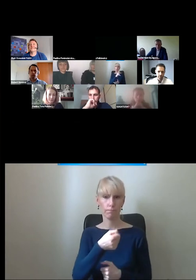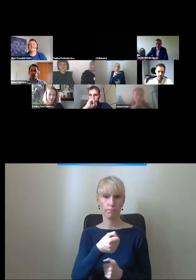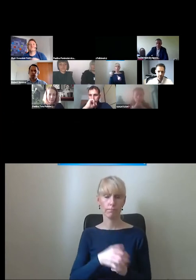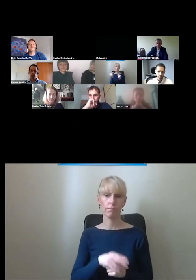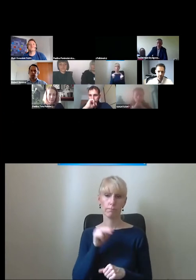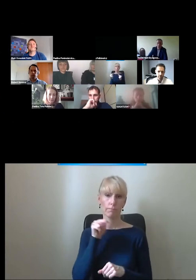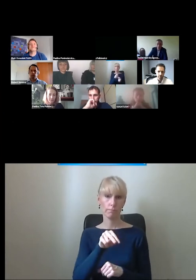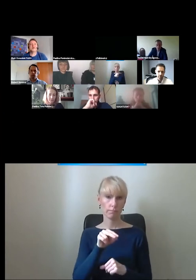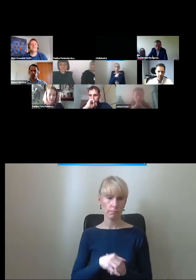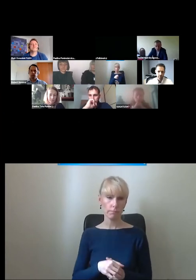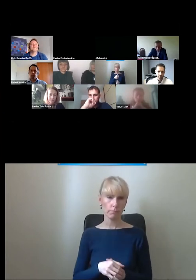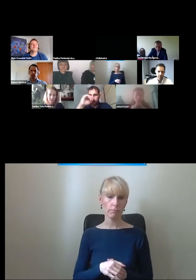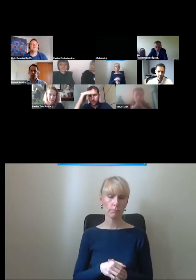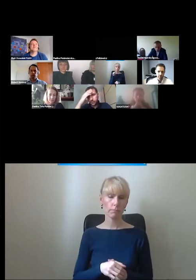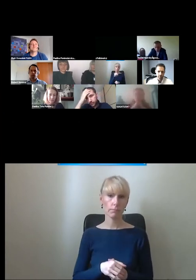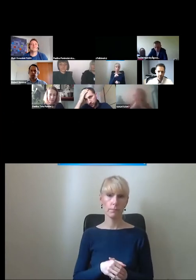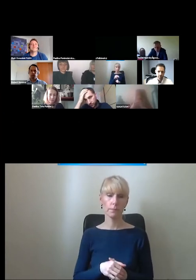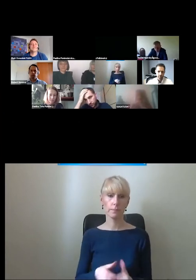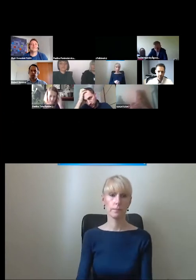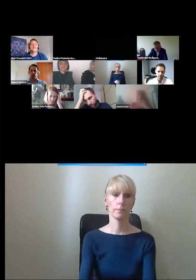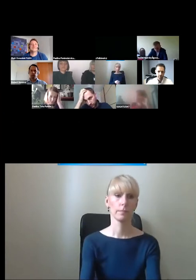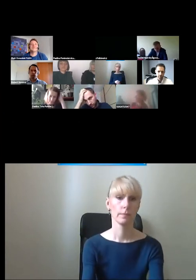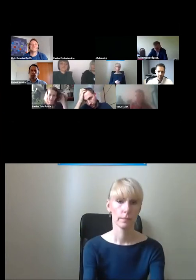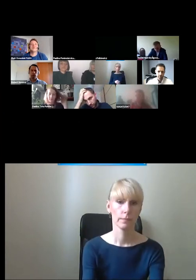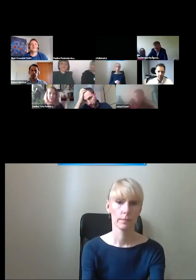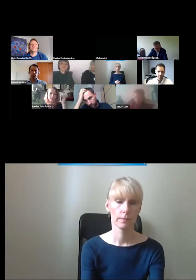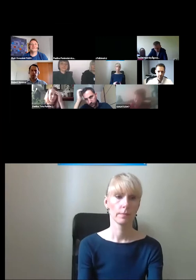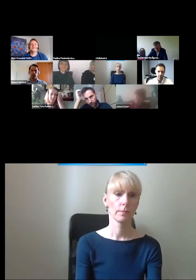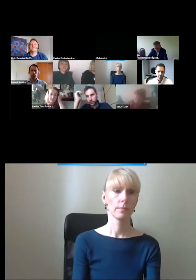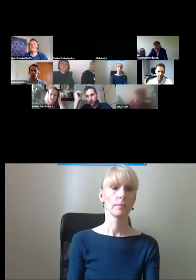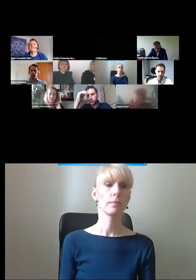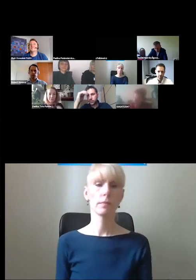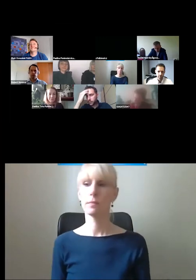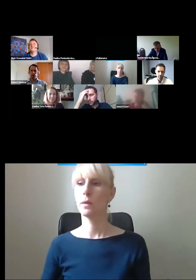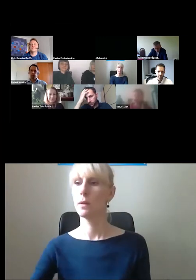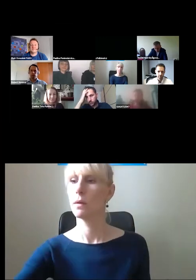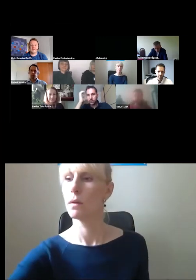Okej. Czyli mamy Paulinę,